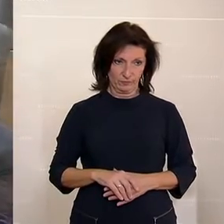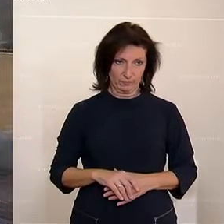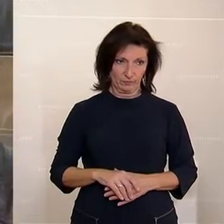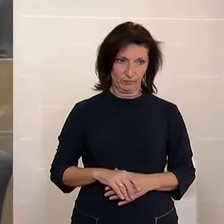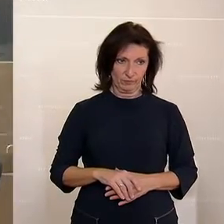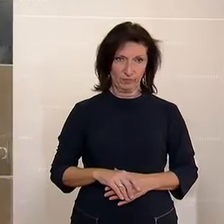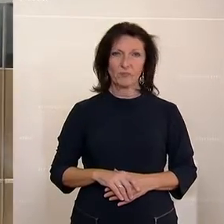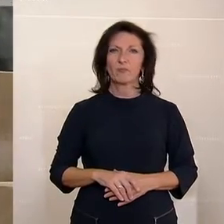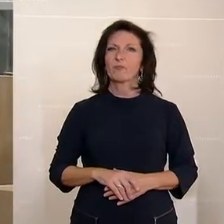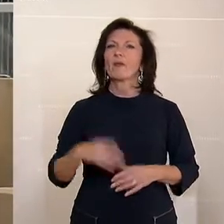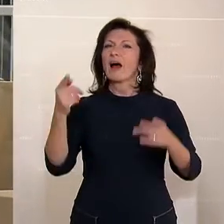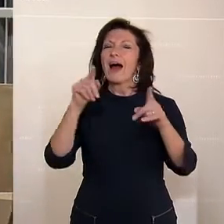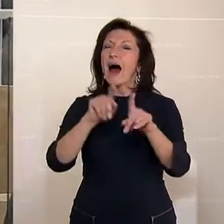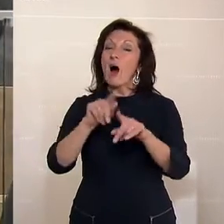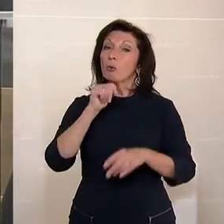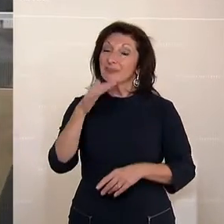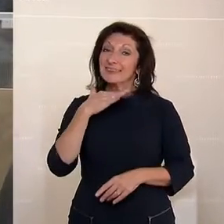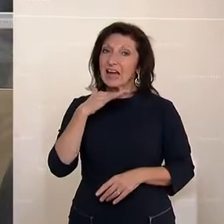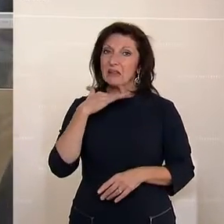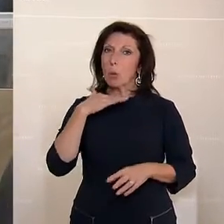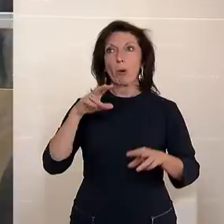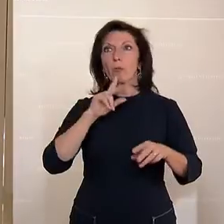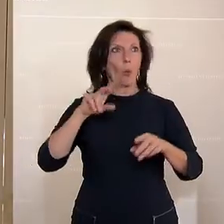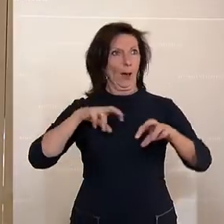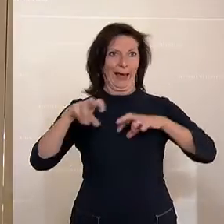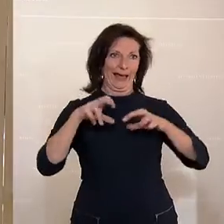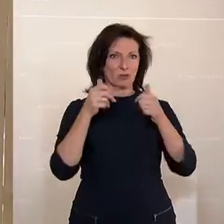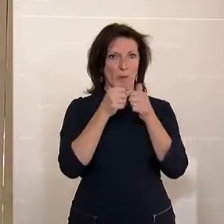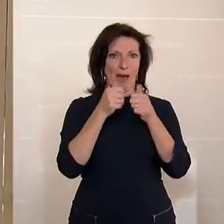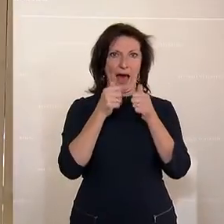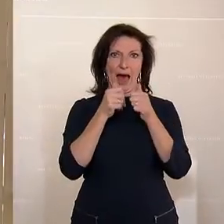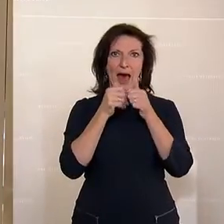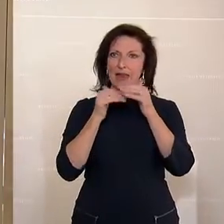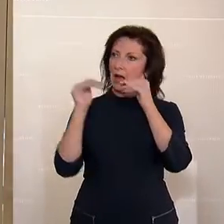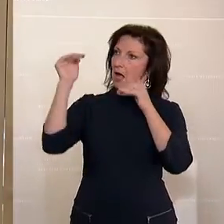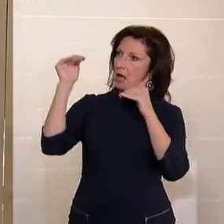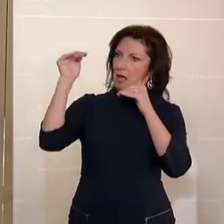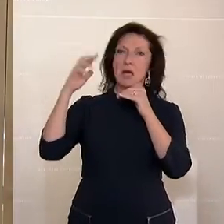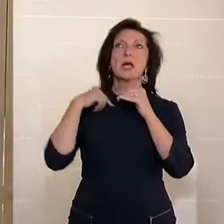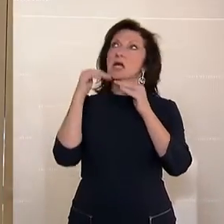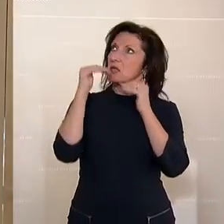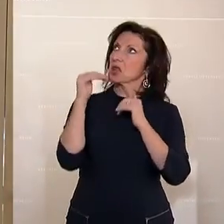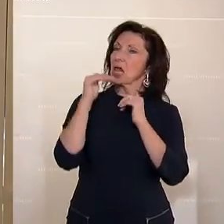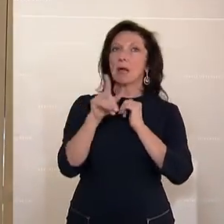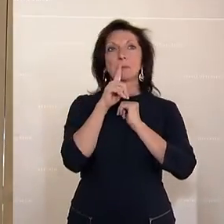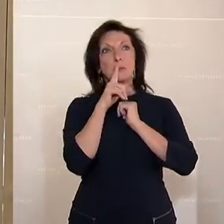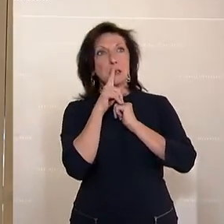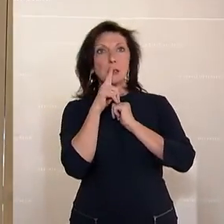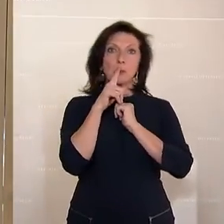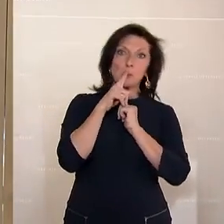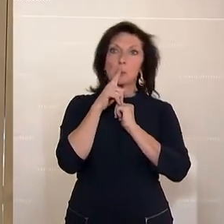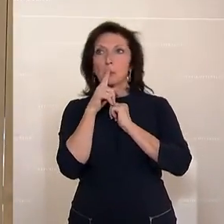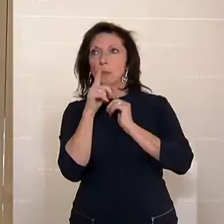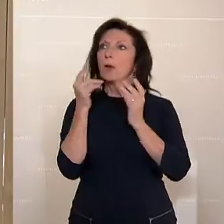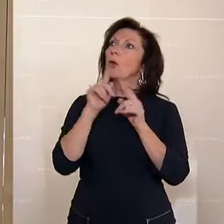Und es reicht auch nicht, ein Regierungspartner zu sein. Und wenn man auch der kleinere Regierungspartner ist, hier stillschweigend zu